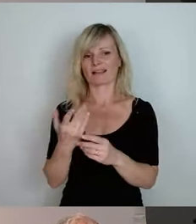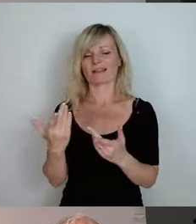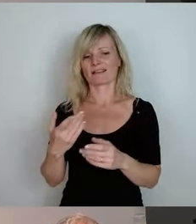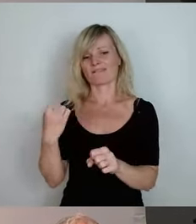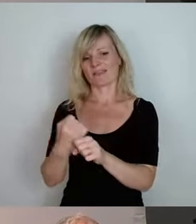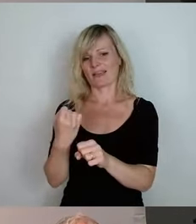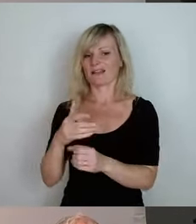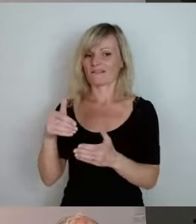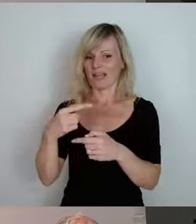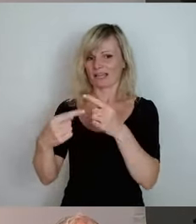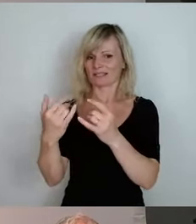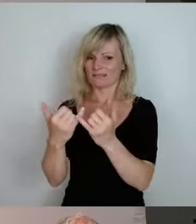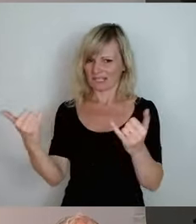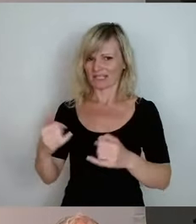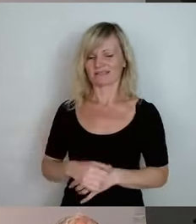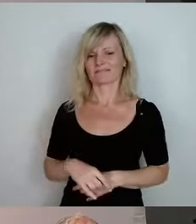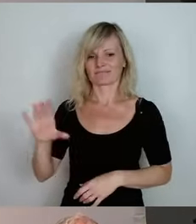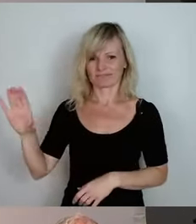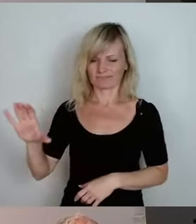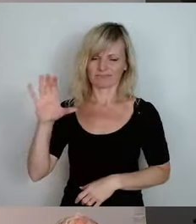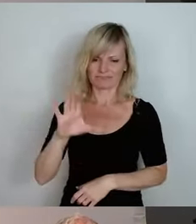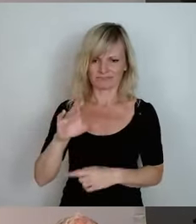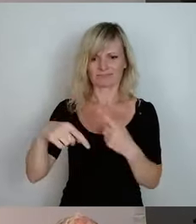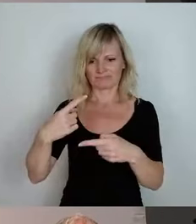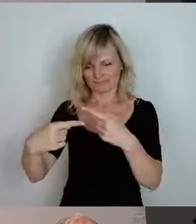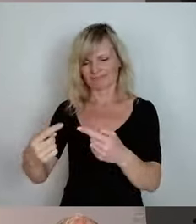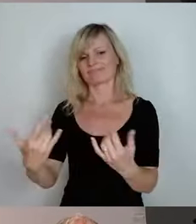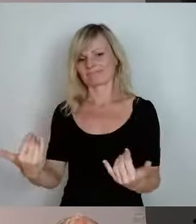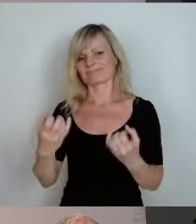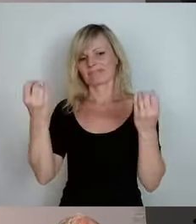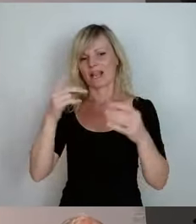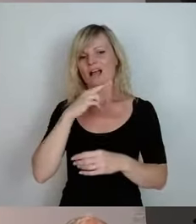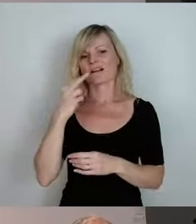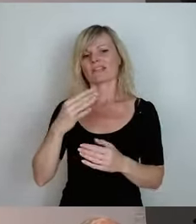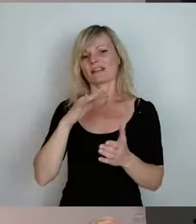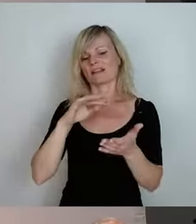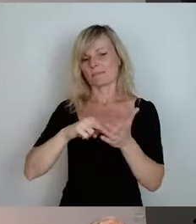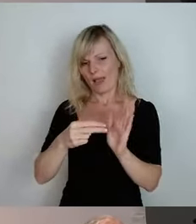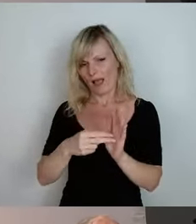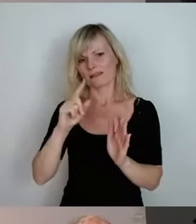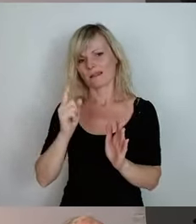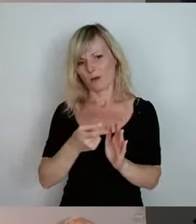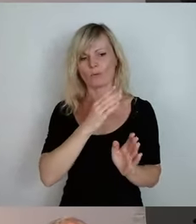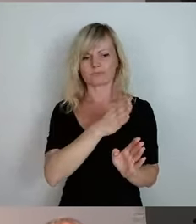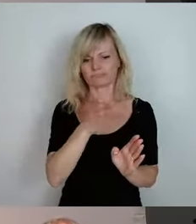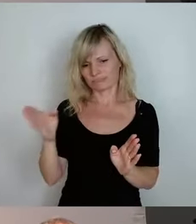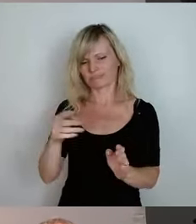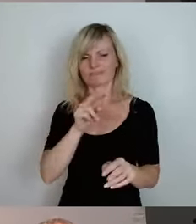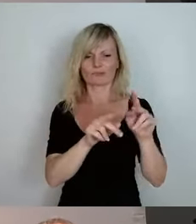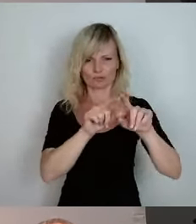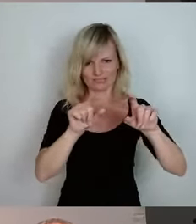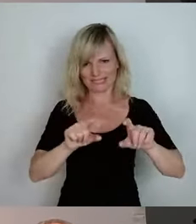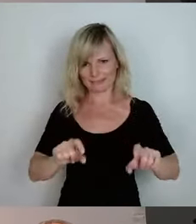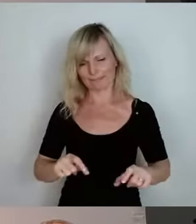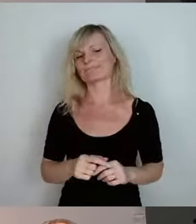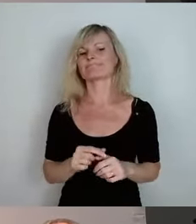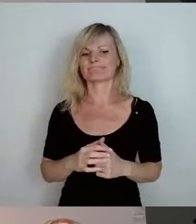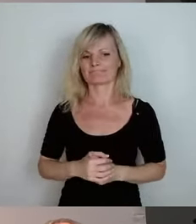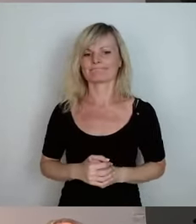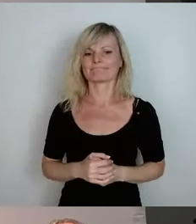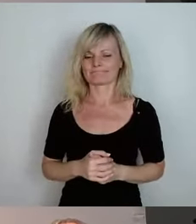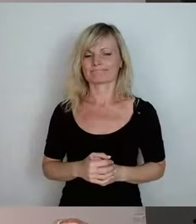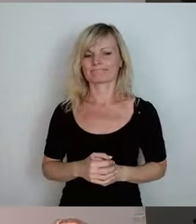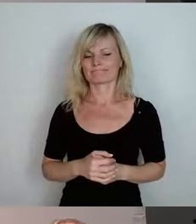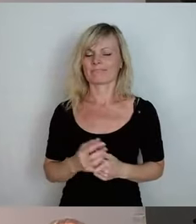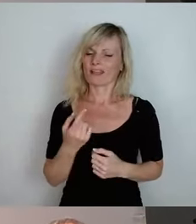großen Batzen dann verarbeitet haben. Also, wir haben natürlich noch viel vor, aber auch an anderer Stelle. Und ich kann nur sagen, bei allen Problemen, die wir